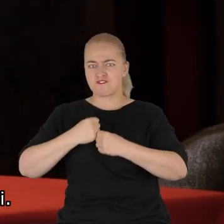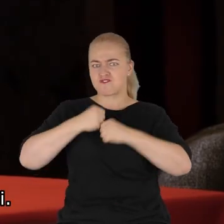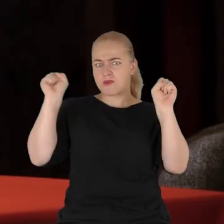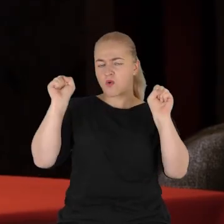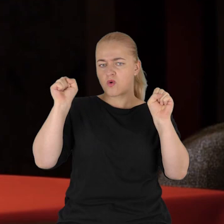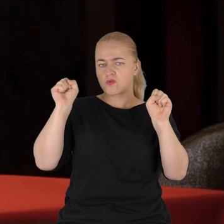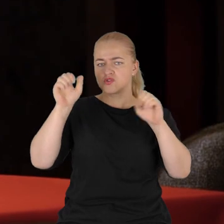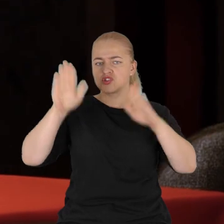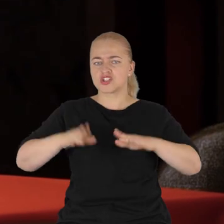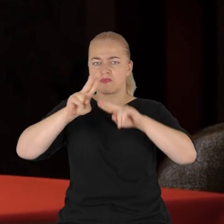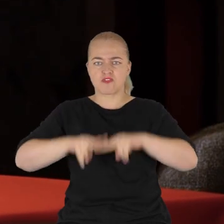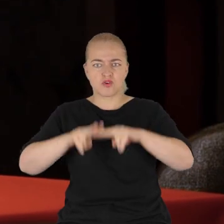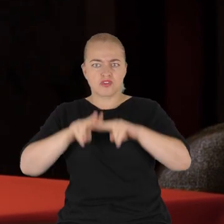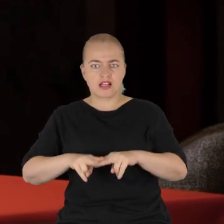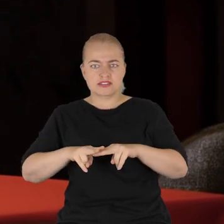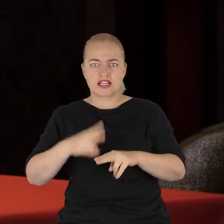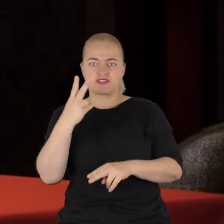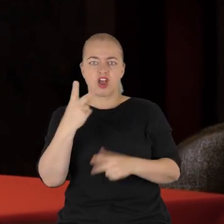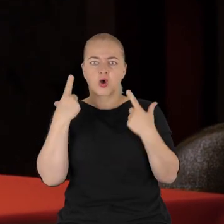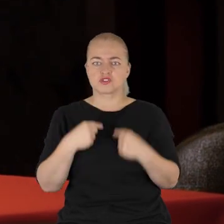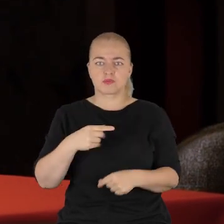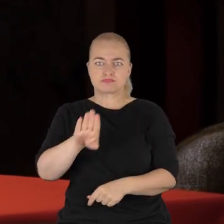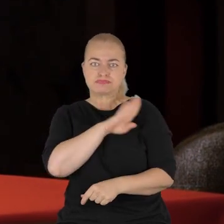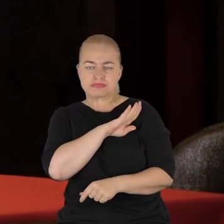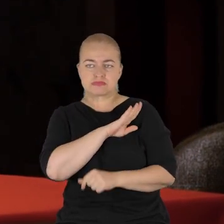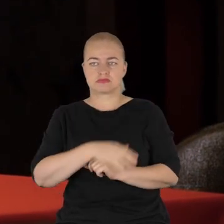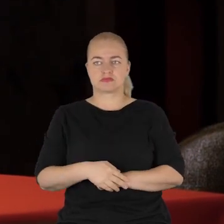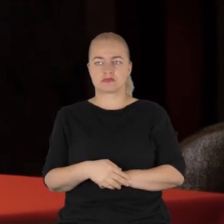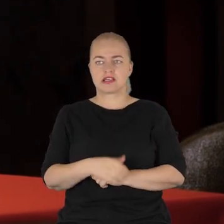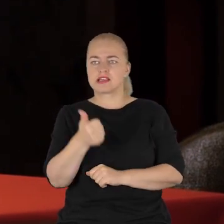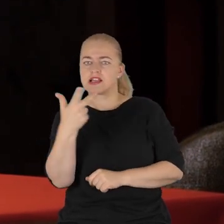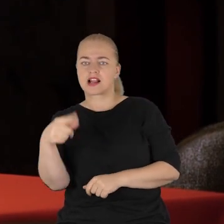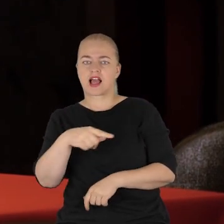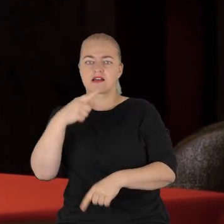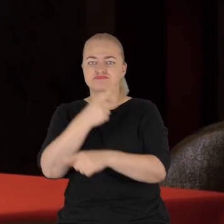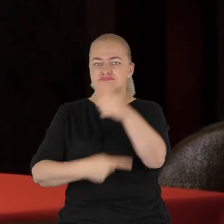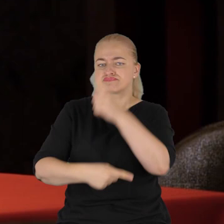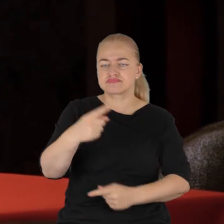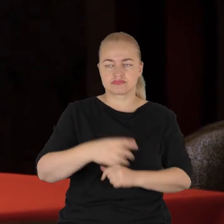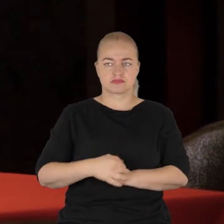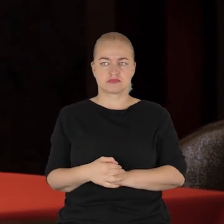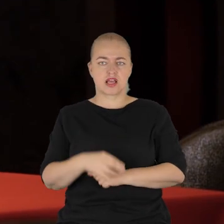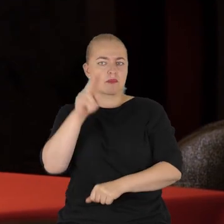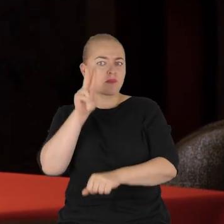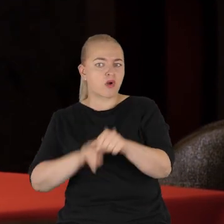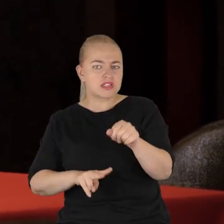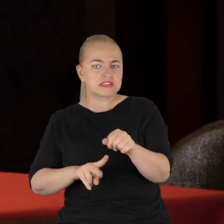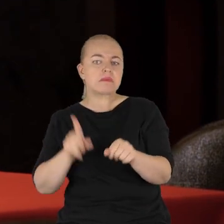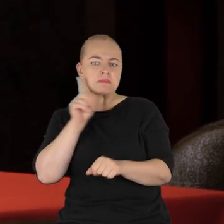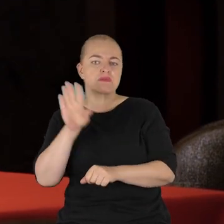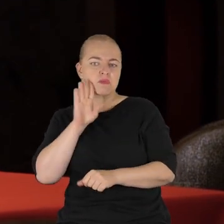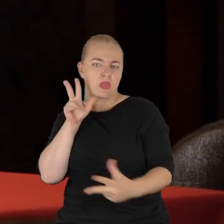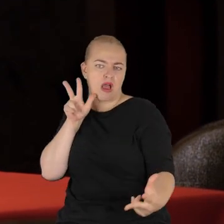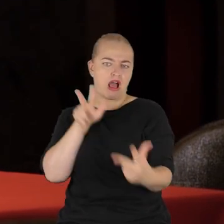w fugacji. Całymi dwie osoby nie żyją. Kilka jest rannych policjant. Nie wyklucza zamachów.